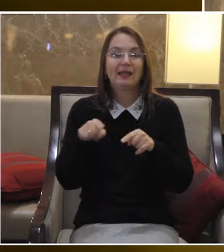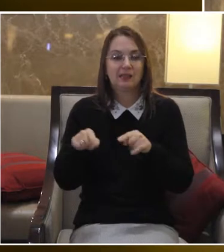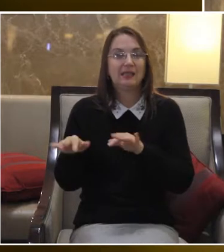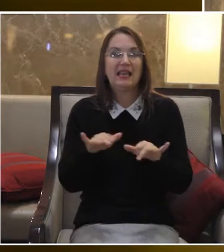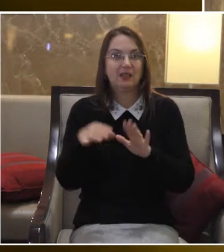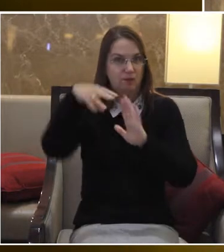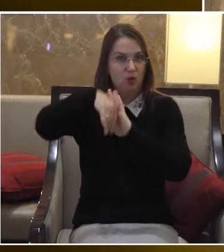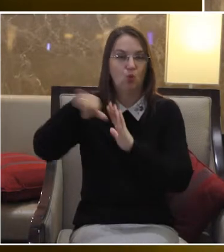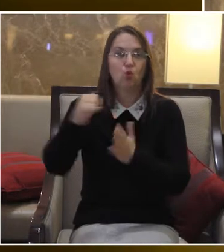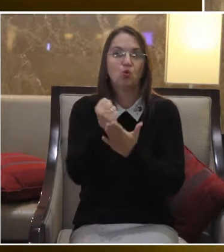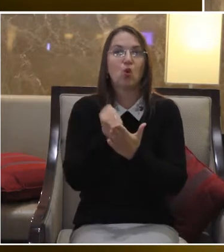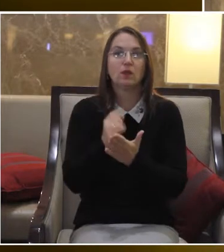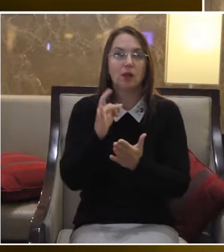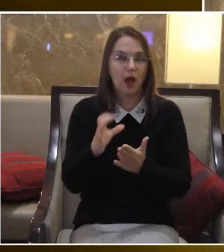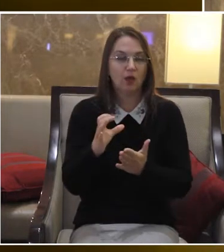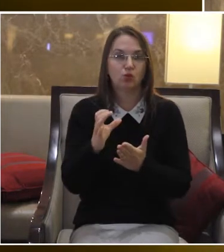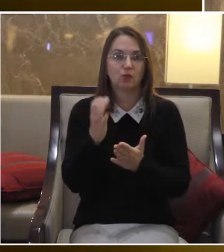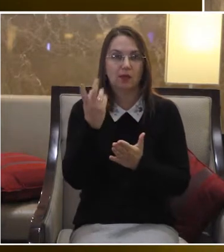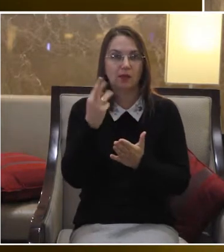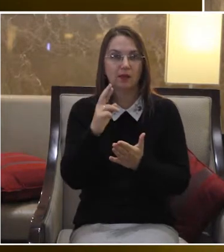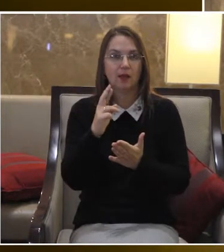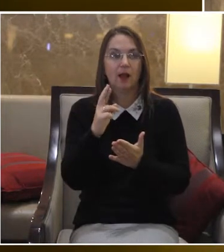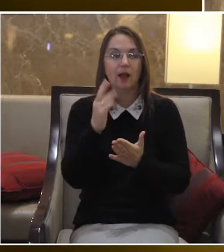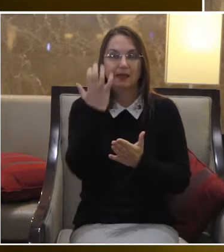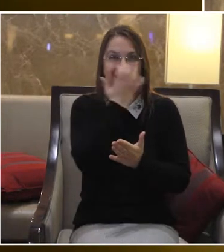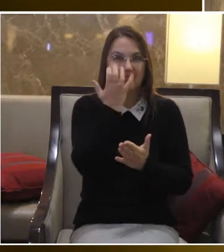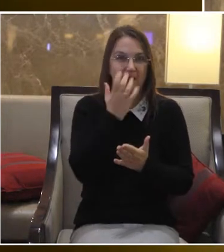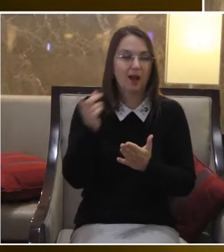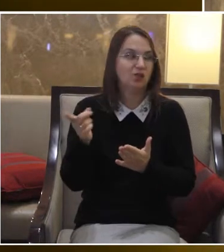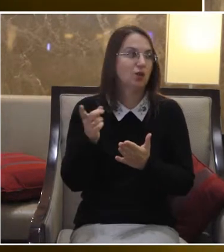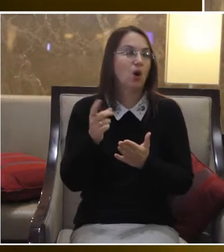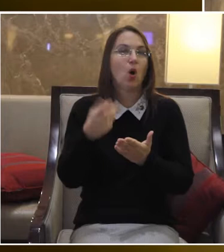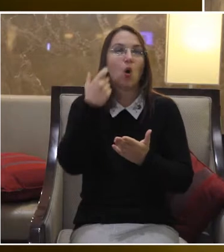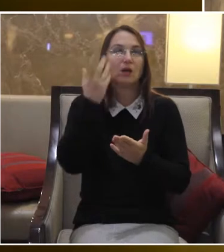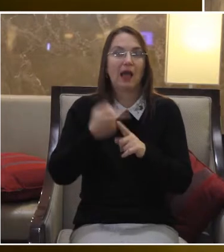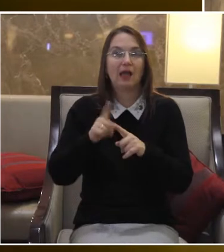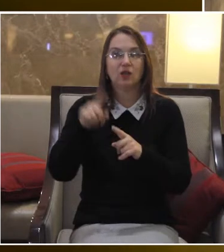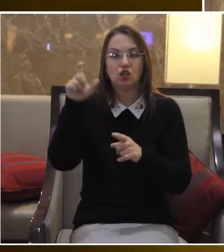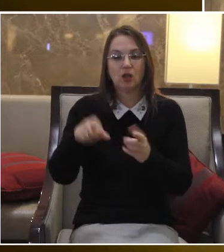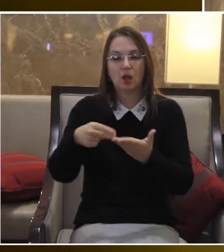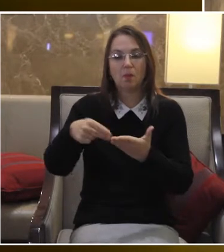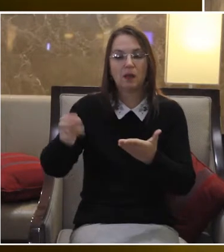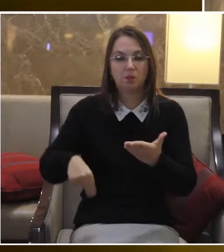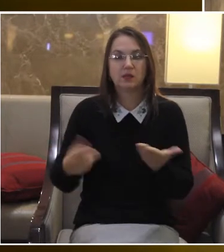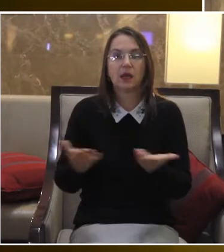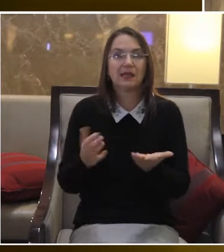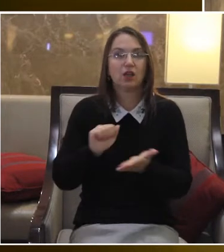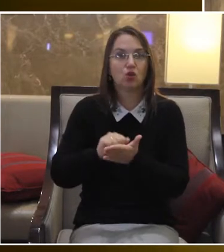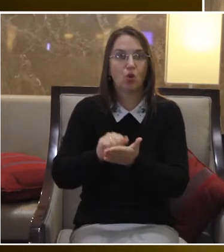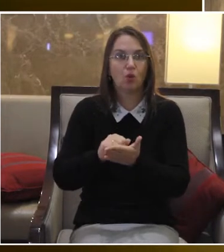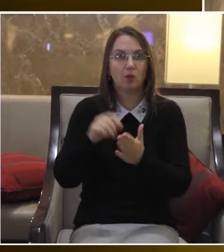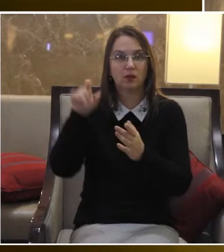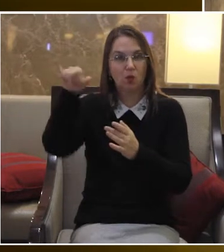наприклад, певні дії повинні бути і коли особа з вадами зору підписує